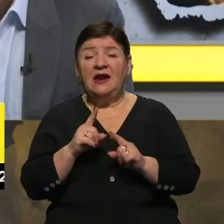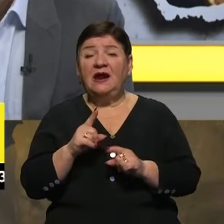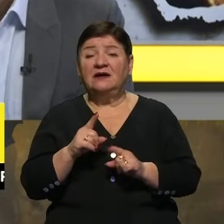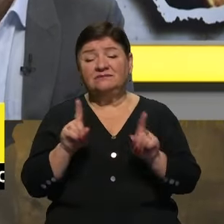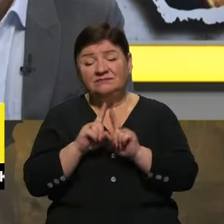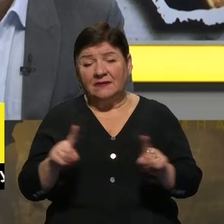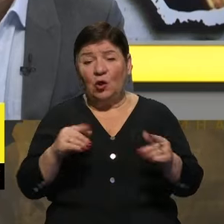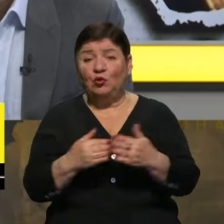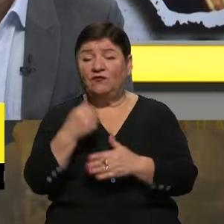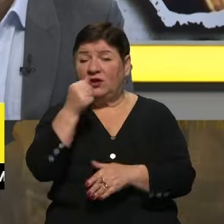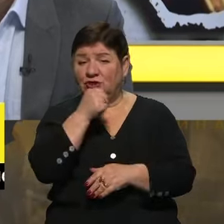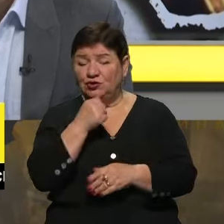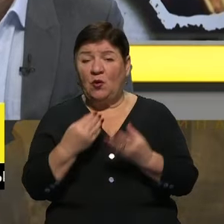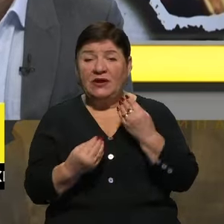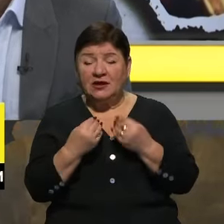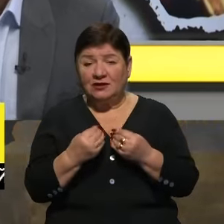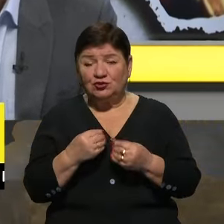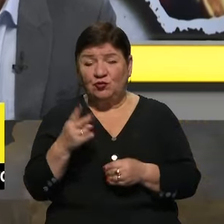новорічну купити для колекції.